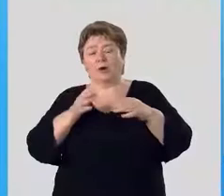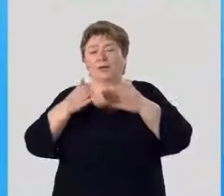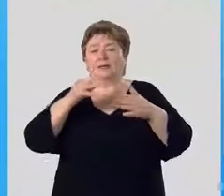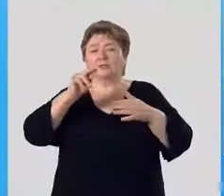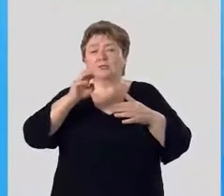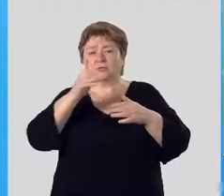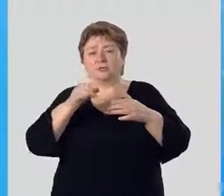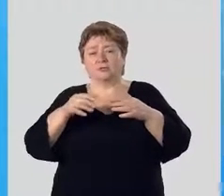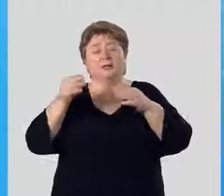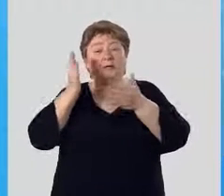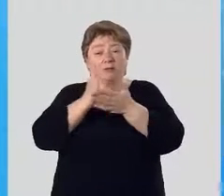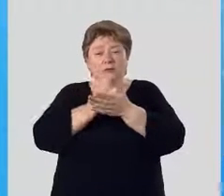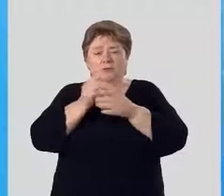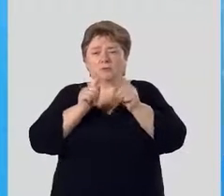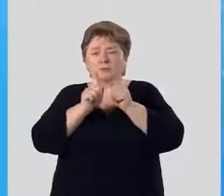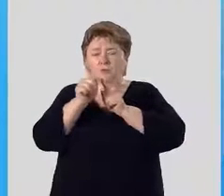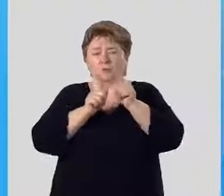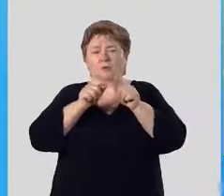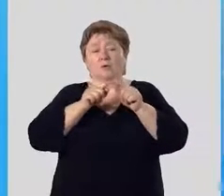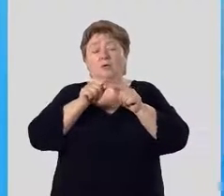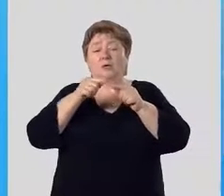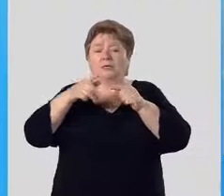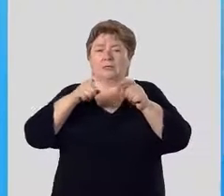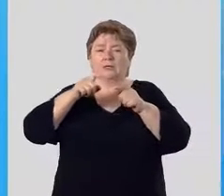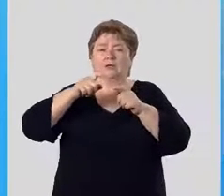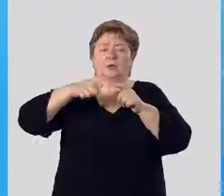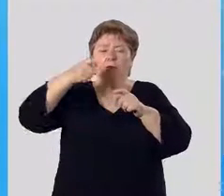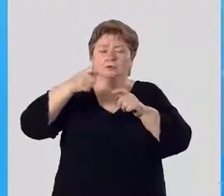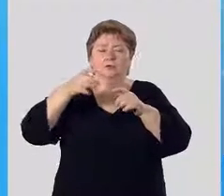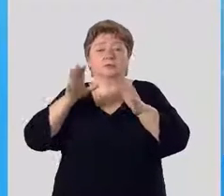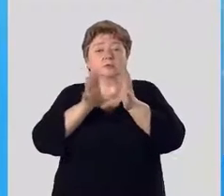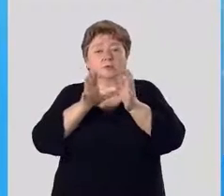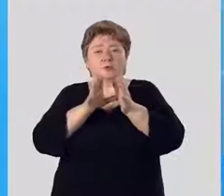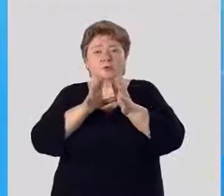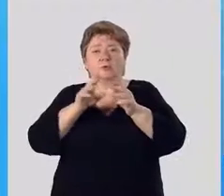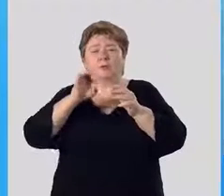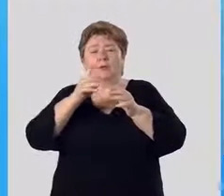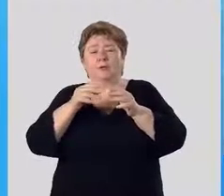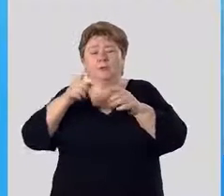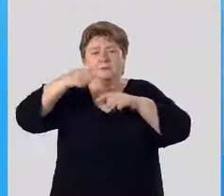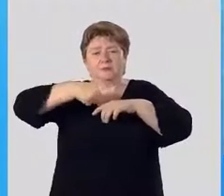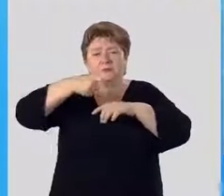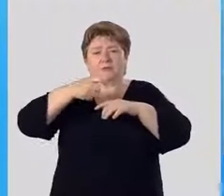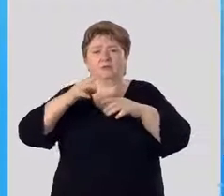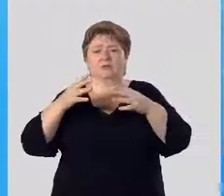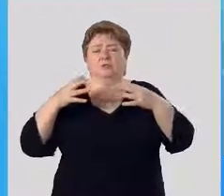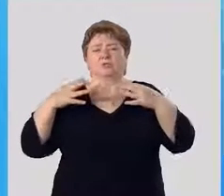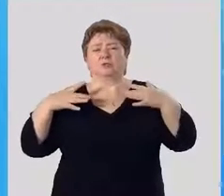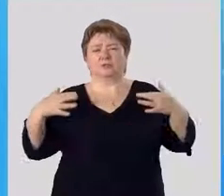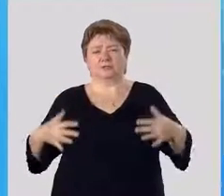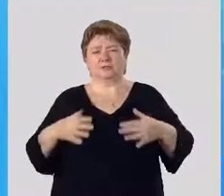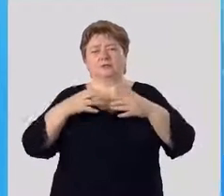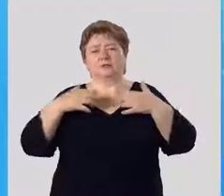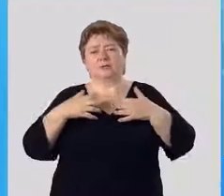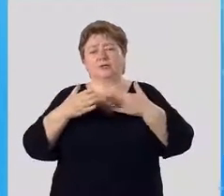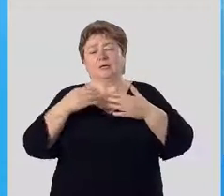или череды снабжены острыми зубчиками или крючками. С их помощью плоды прицепляются к шерсти животных